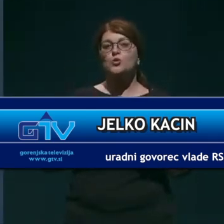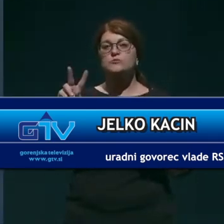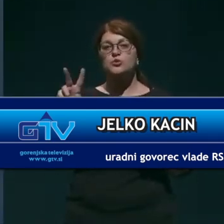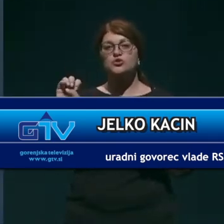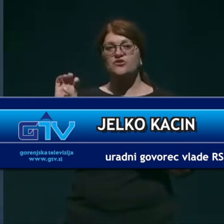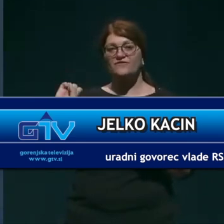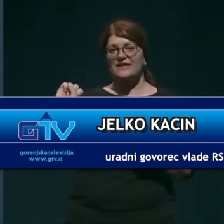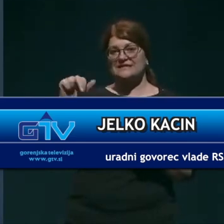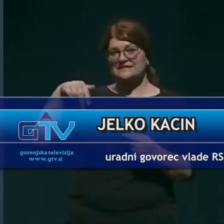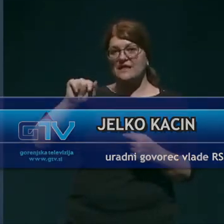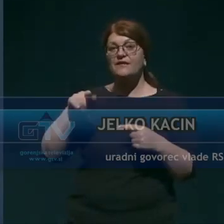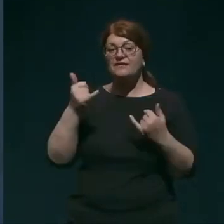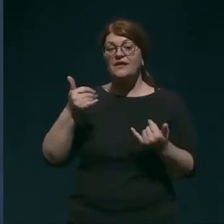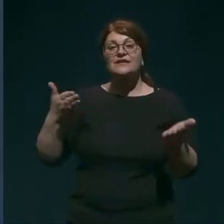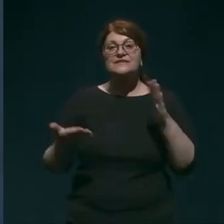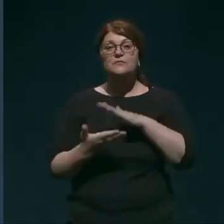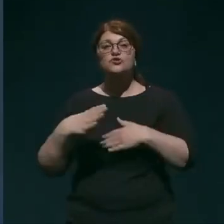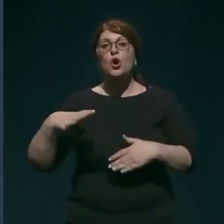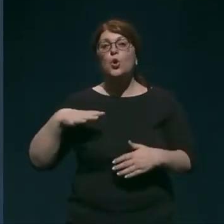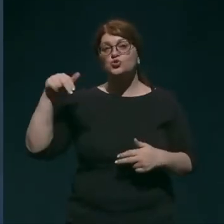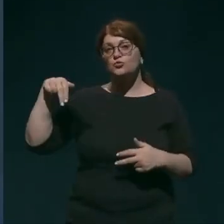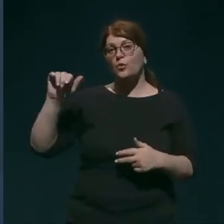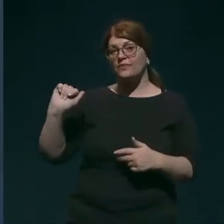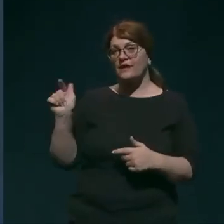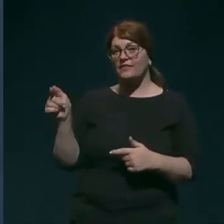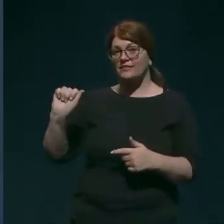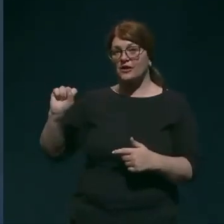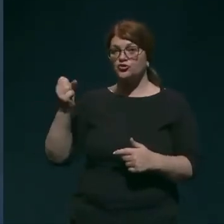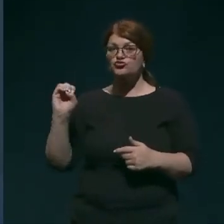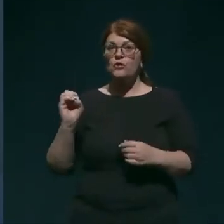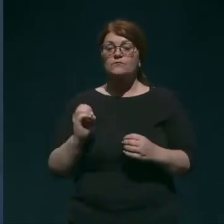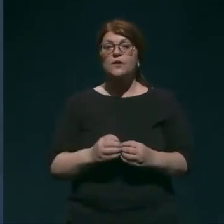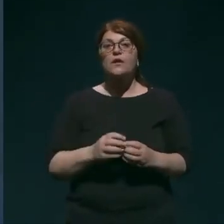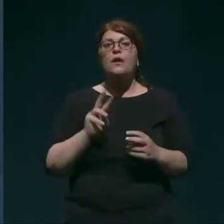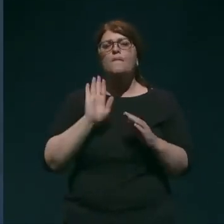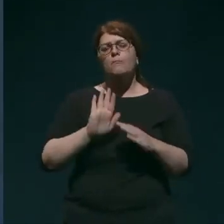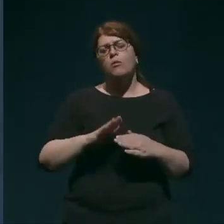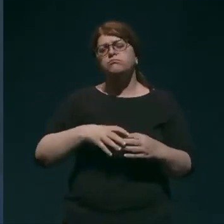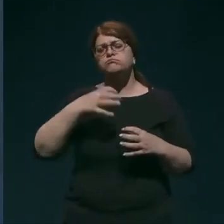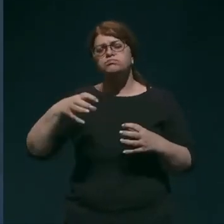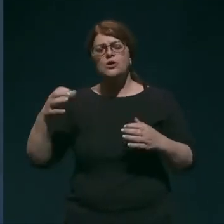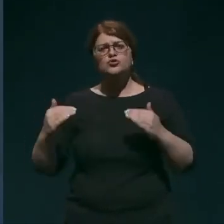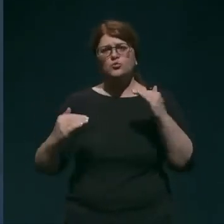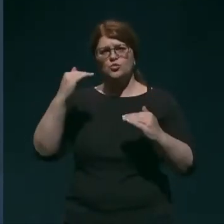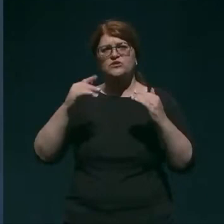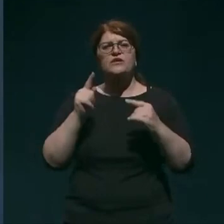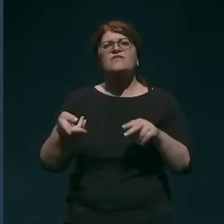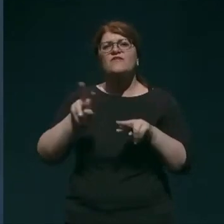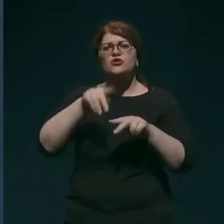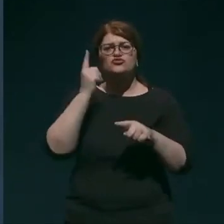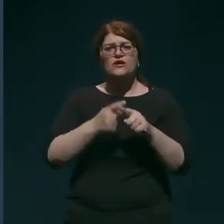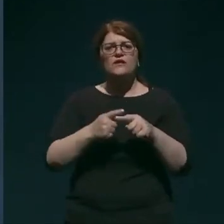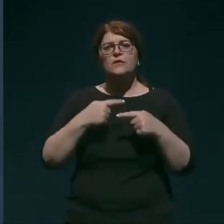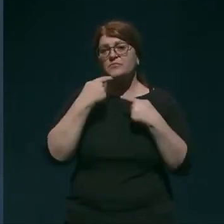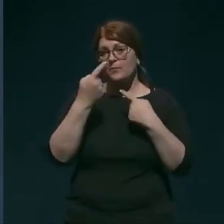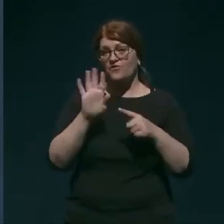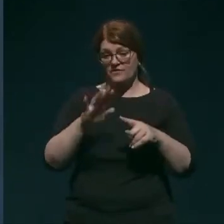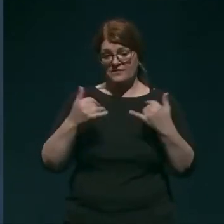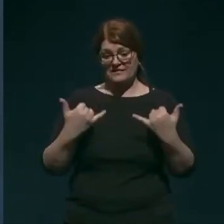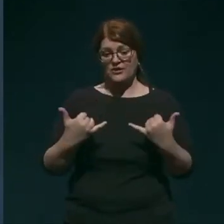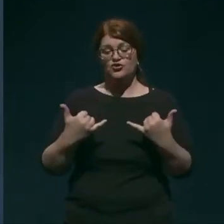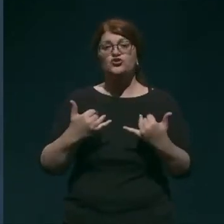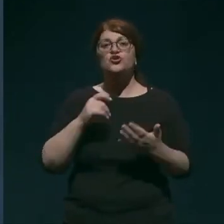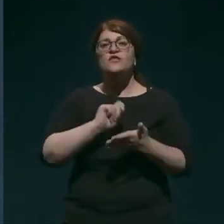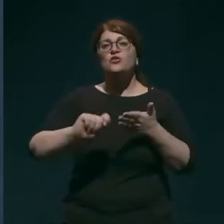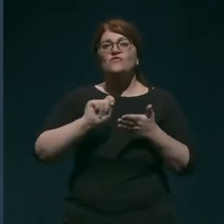ki danes nadomešča gospod Natašo. Po daljšem usklejevanju in večkratnem napovedovanju na današnji novinarski